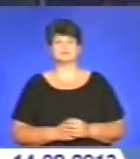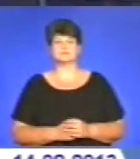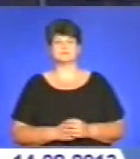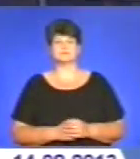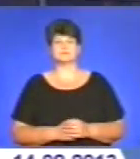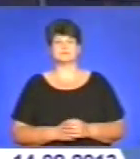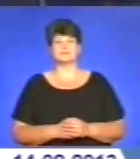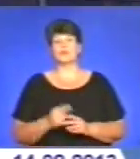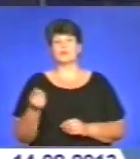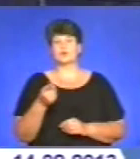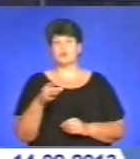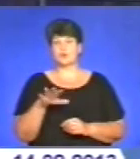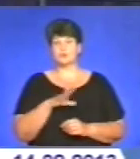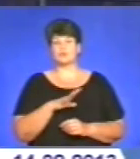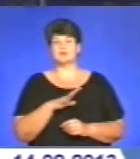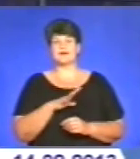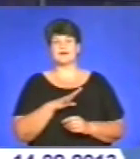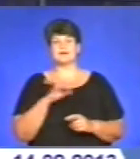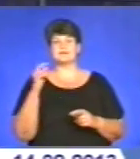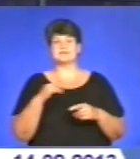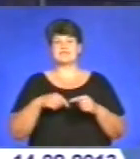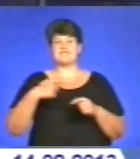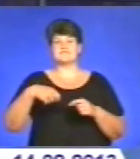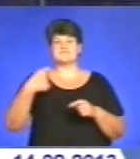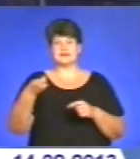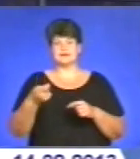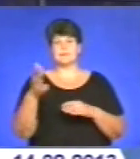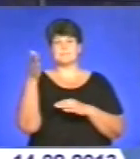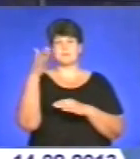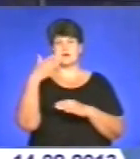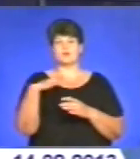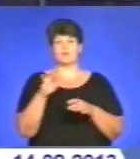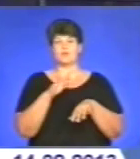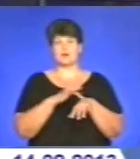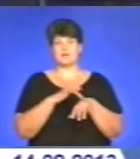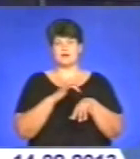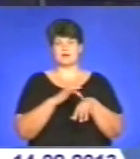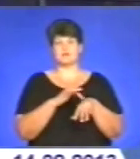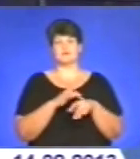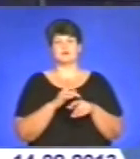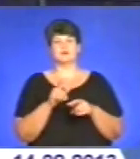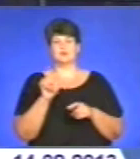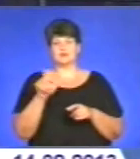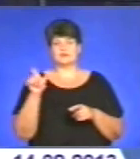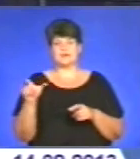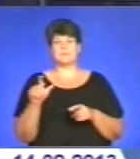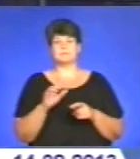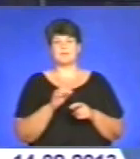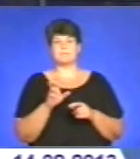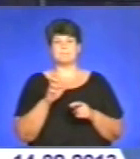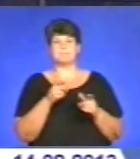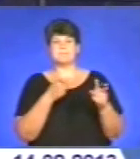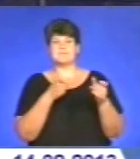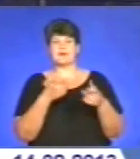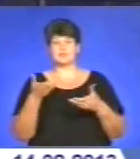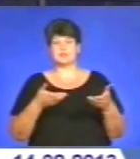У Тернополі побувала естафета прапора вболівальників збірної України з біатлону. Фанати українського біатлону і просто